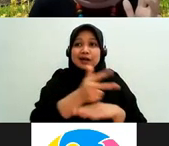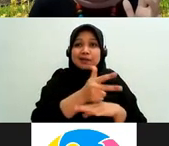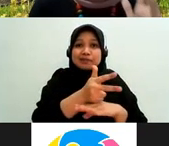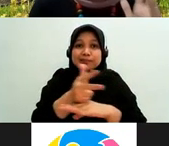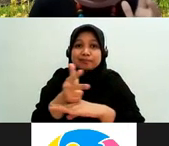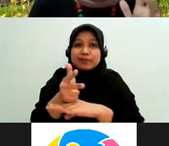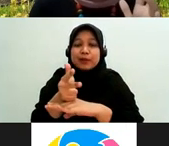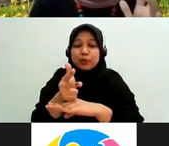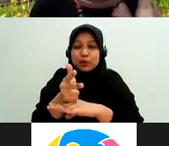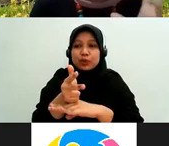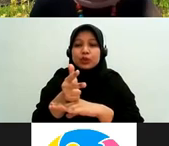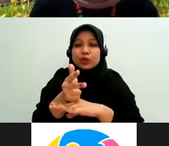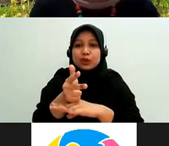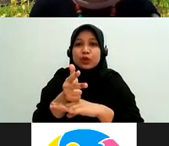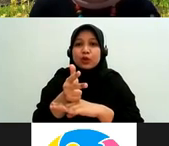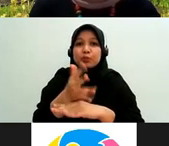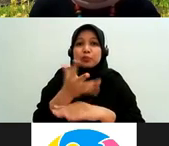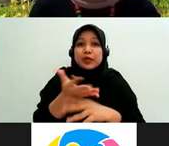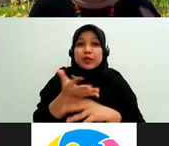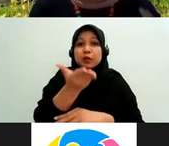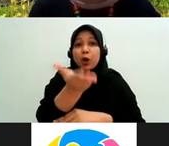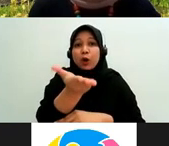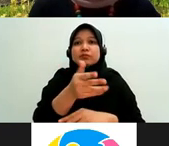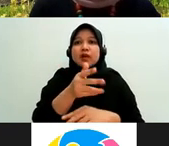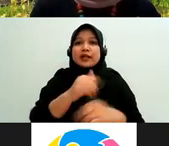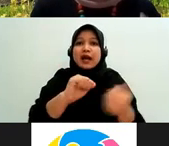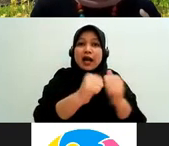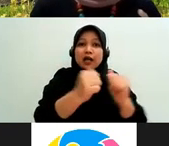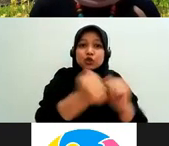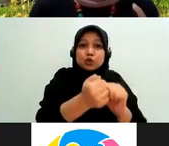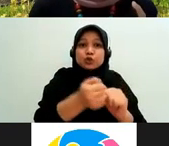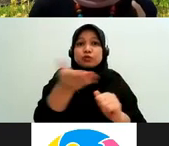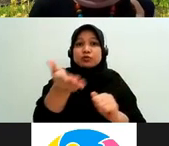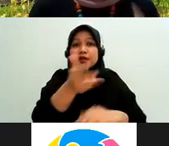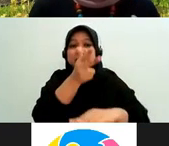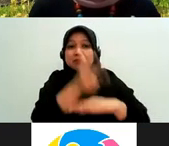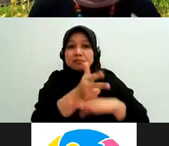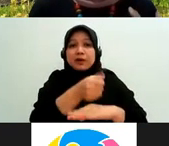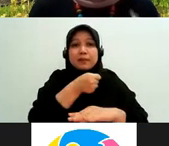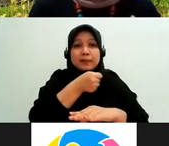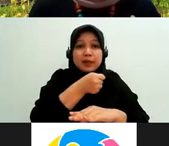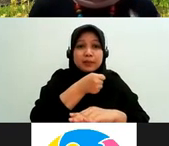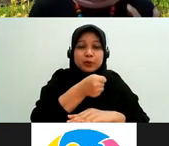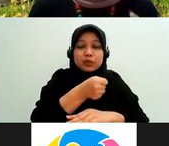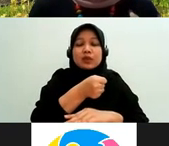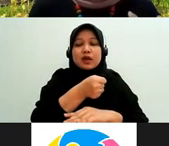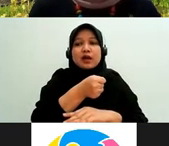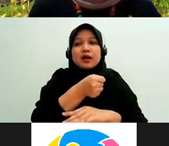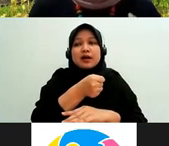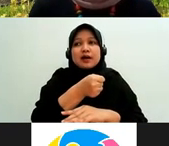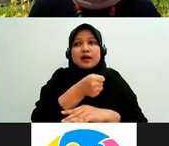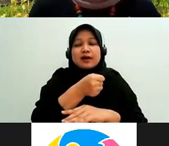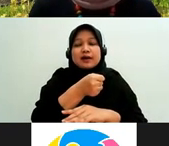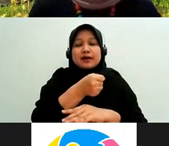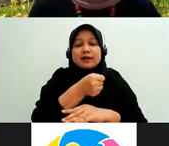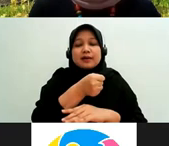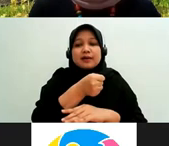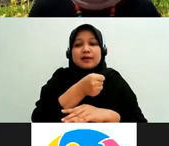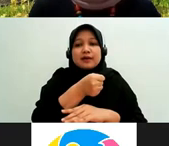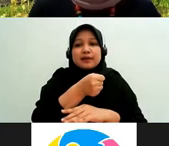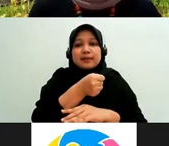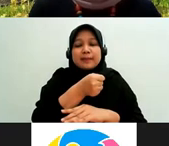teman-teman sedang meliput sebuah kasus atau perkara gitu ya itu akan sangat penting untuk selalu